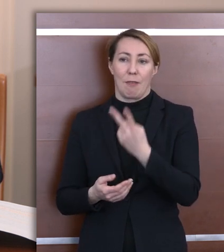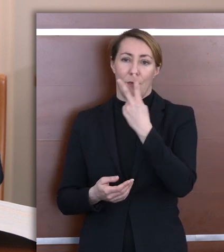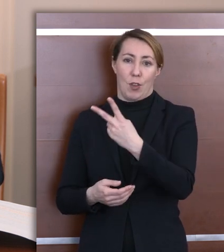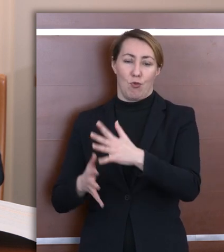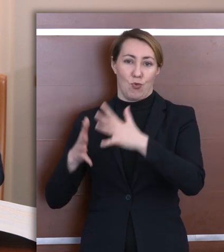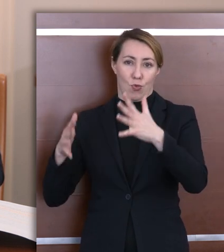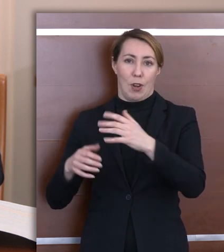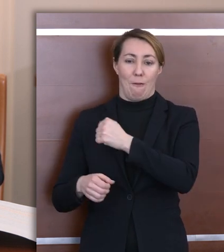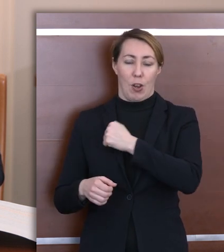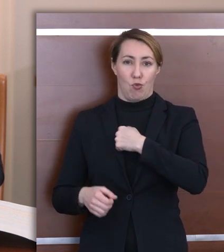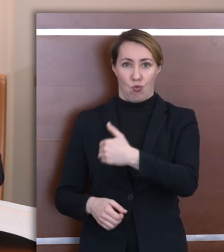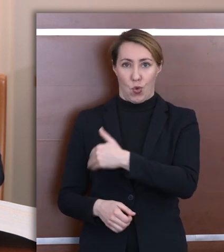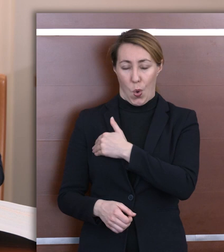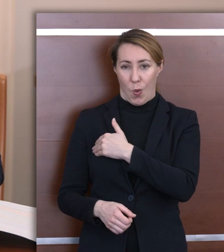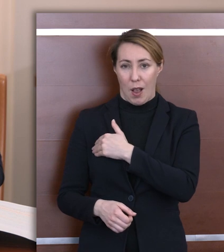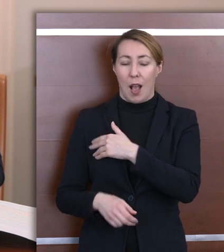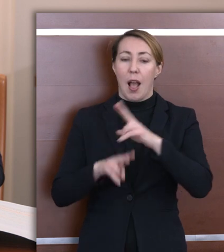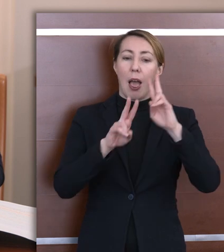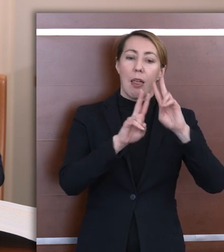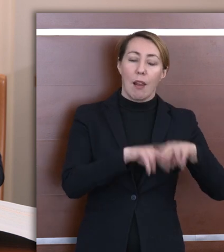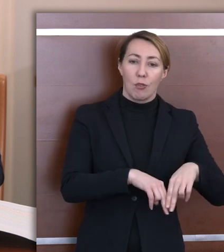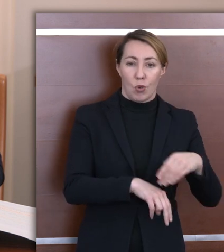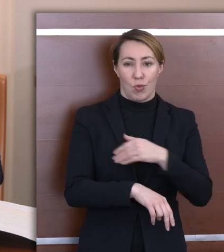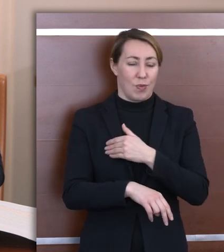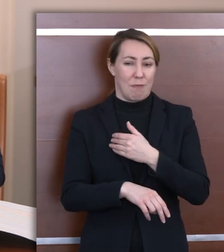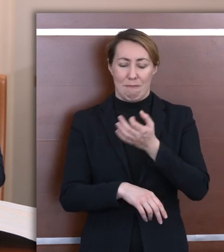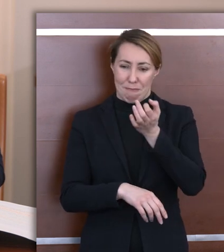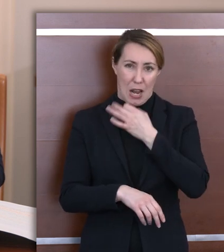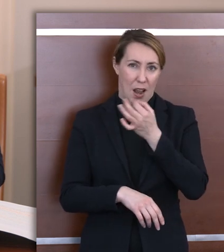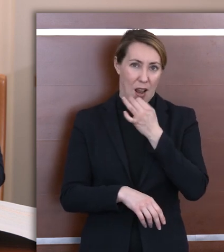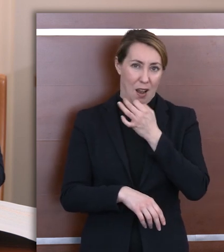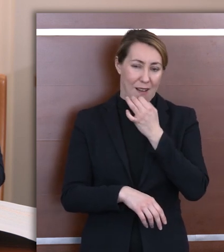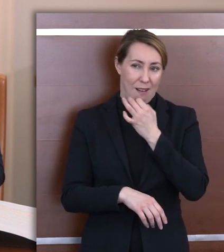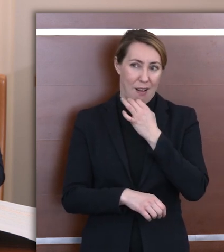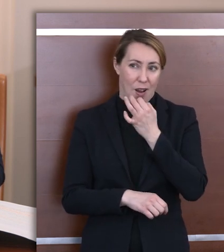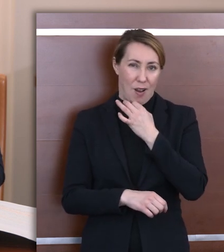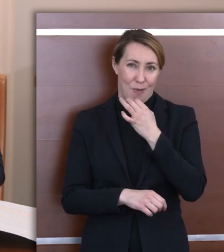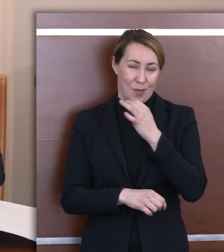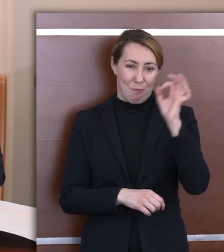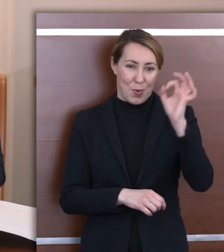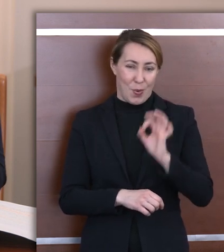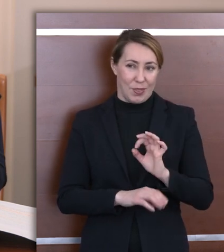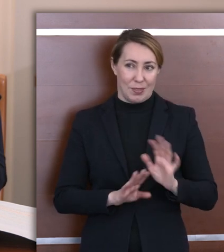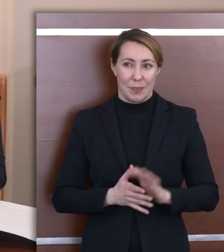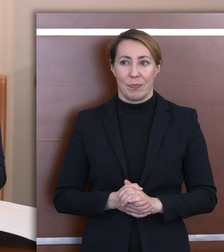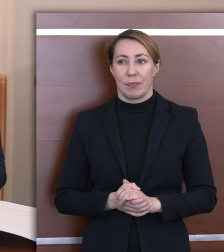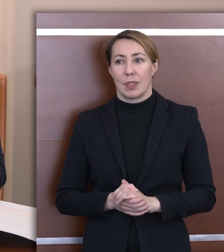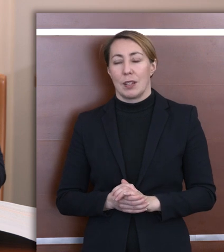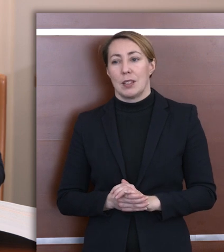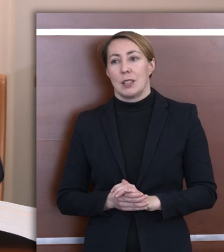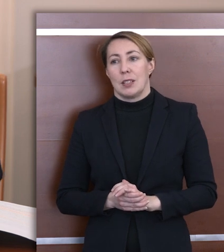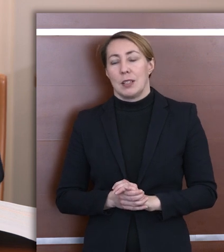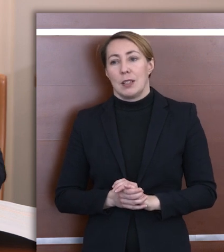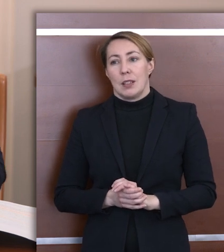warszawskie szkoły. W pozostałych szkołach był to bardzo niewielki odsetek. Przechodząc do ustaleń już w